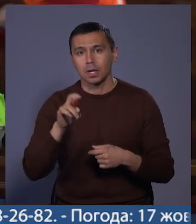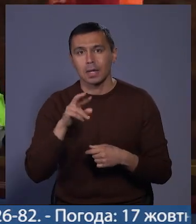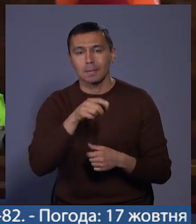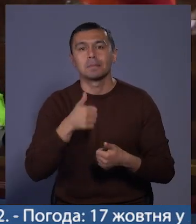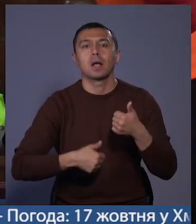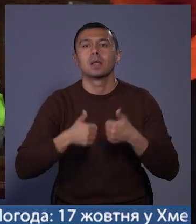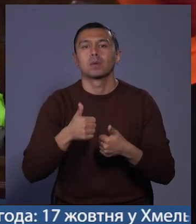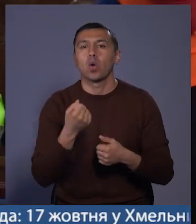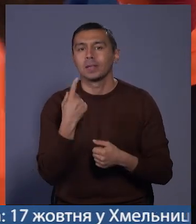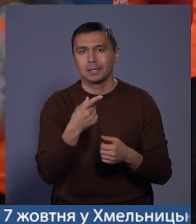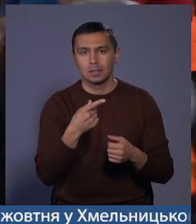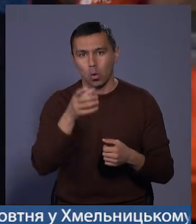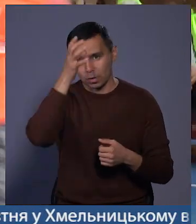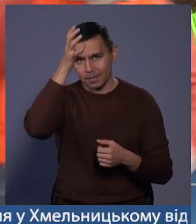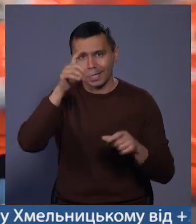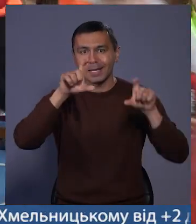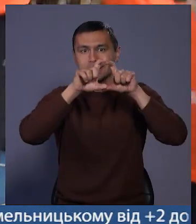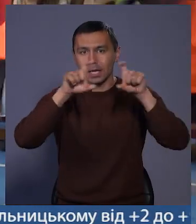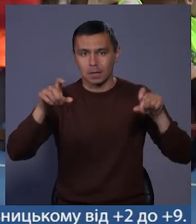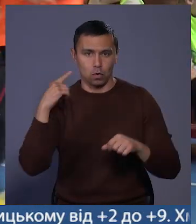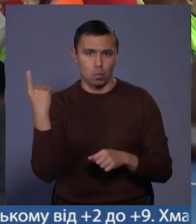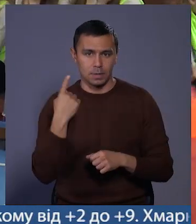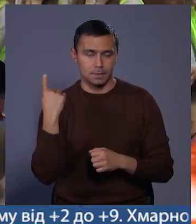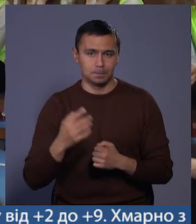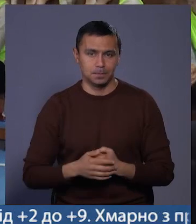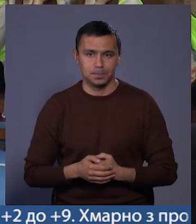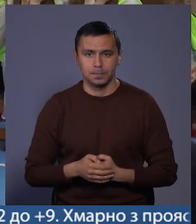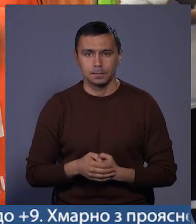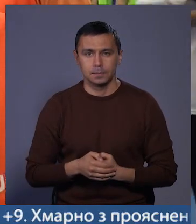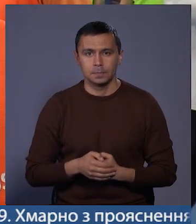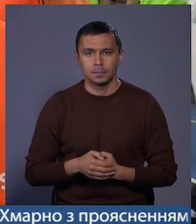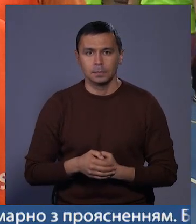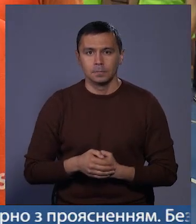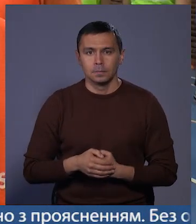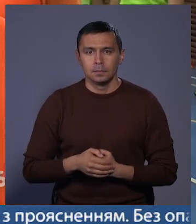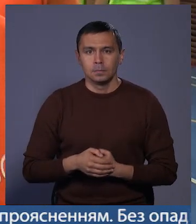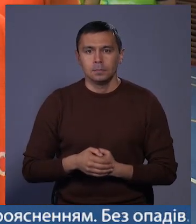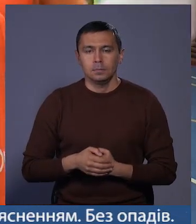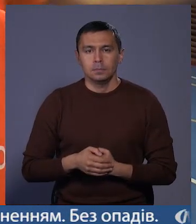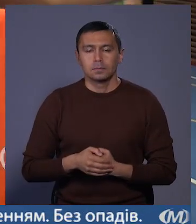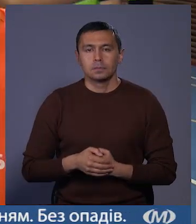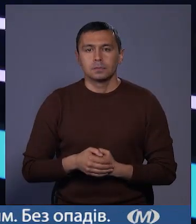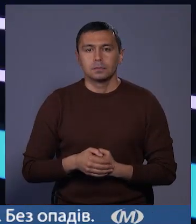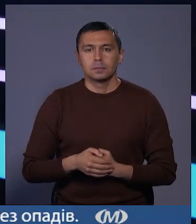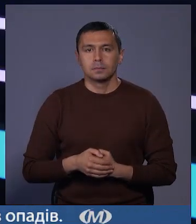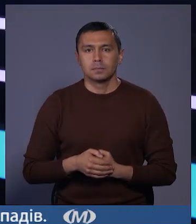Там змагатимуться 11 освітніх закладів області. Тетяна Самсонюк, Марія Шевчук, Новини міста.